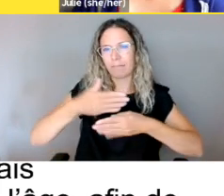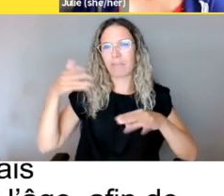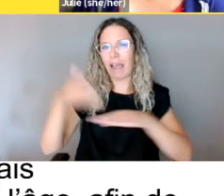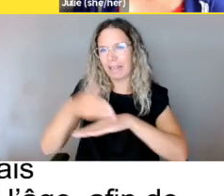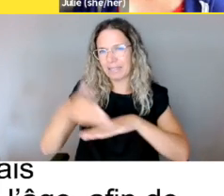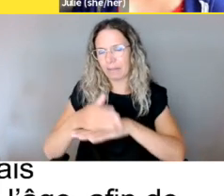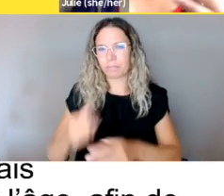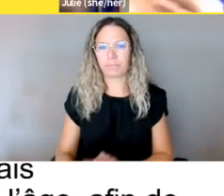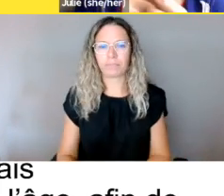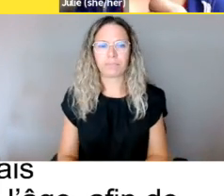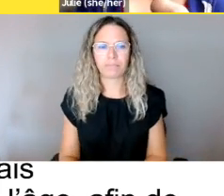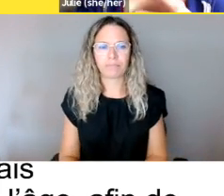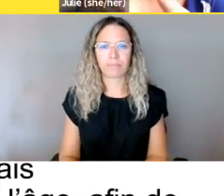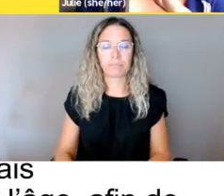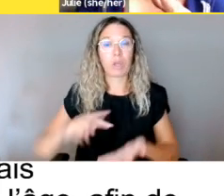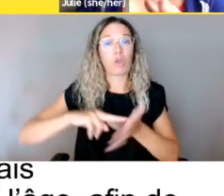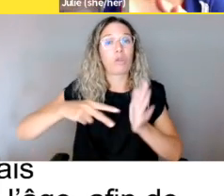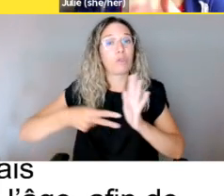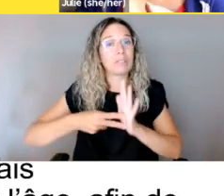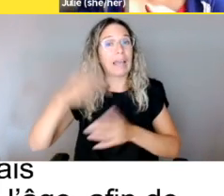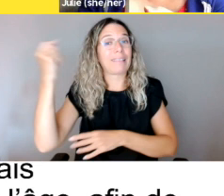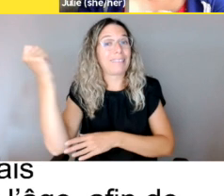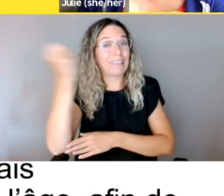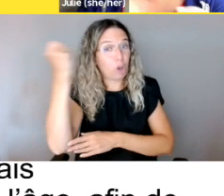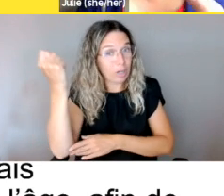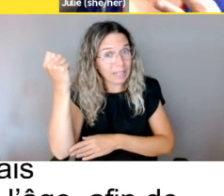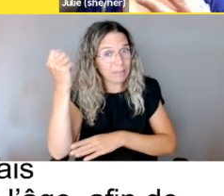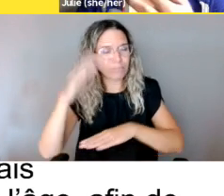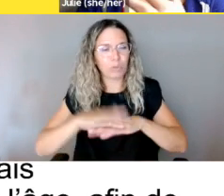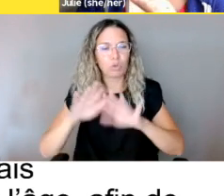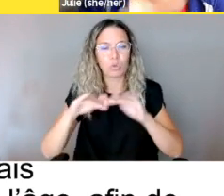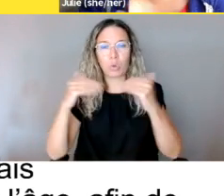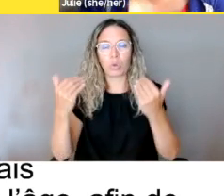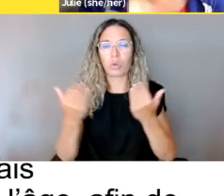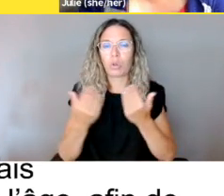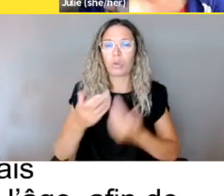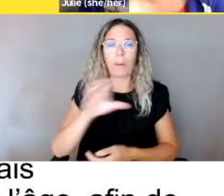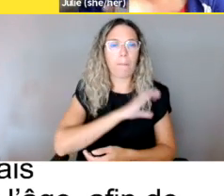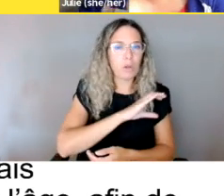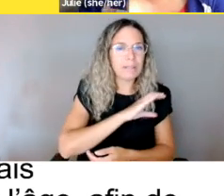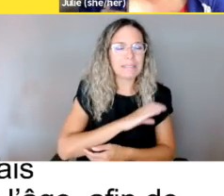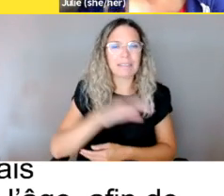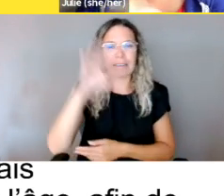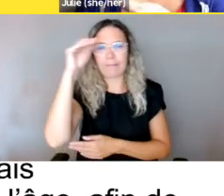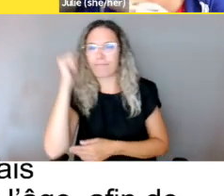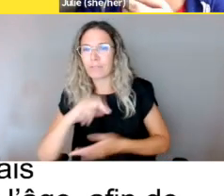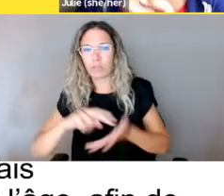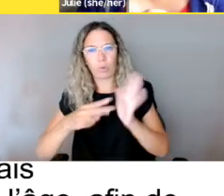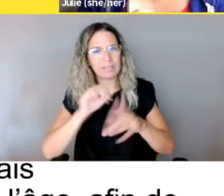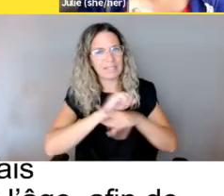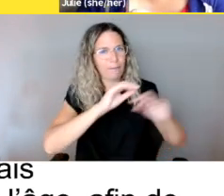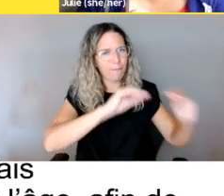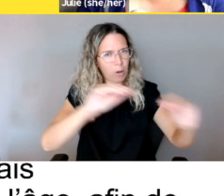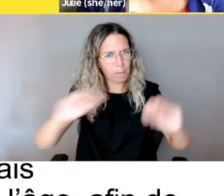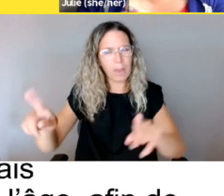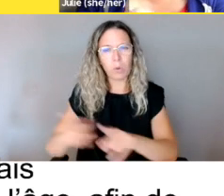'accès. Donc, en théorie, surtout les policiers et policières sont supposés d'être formés, et